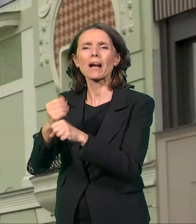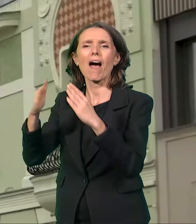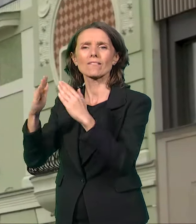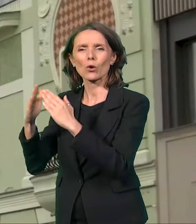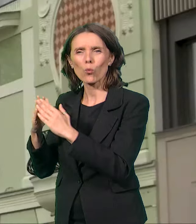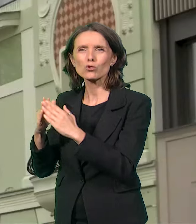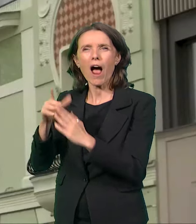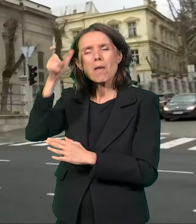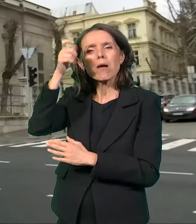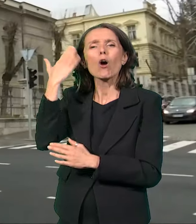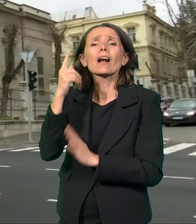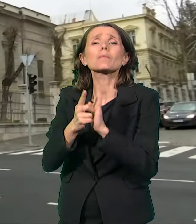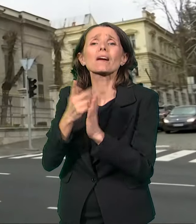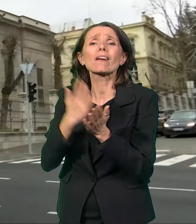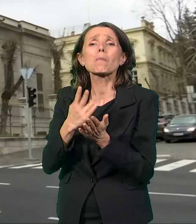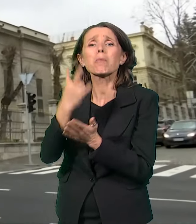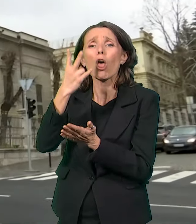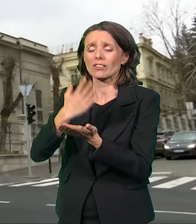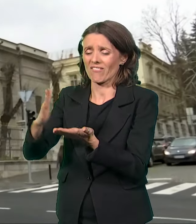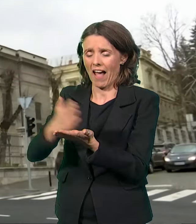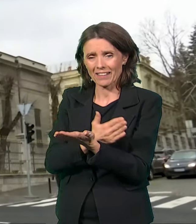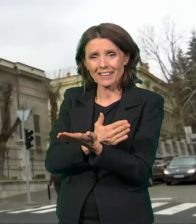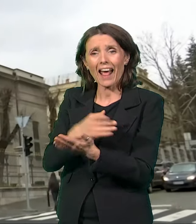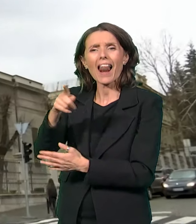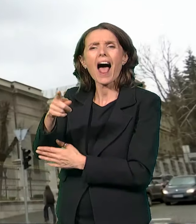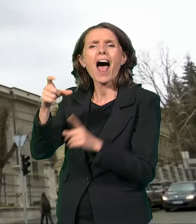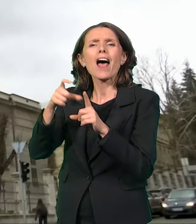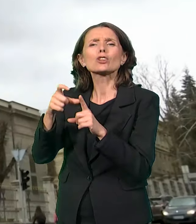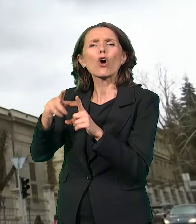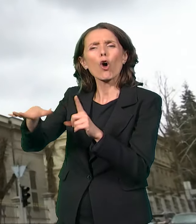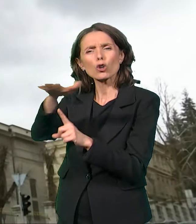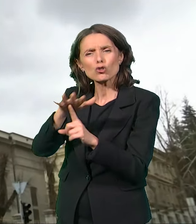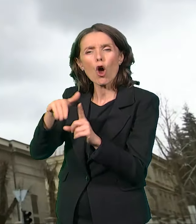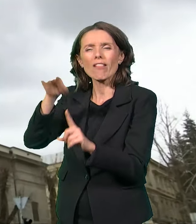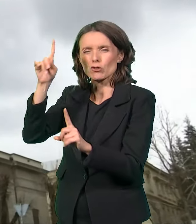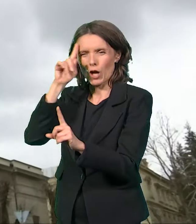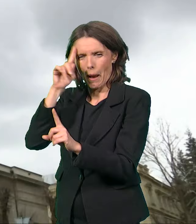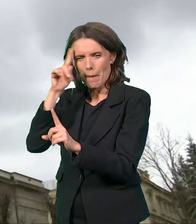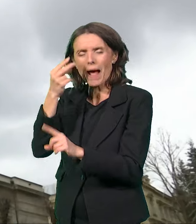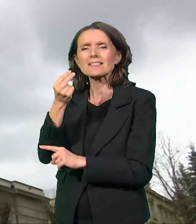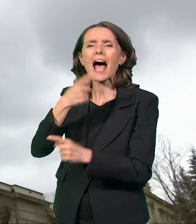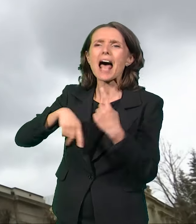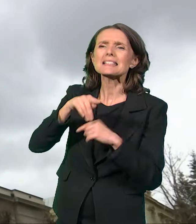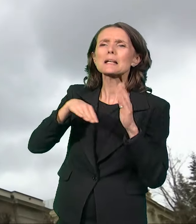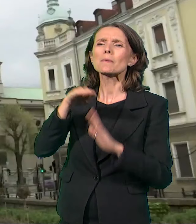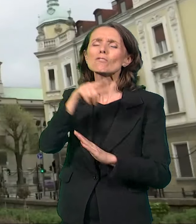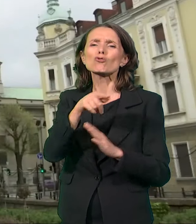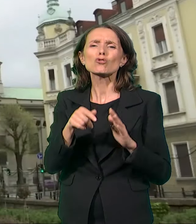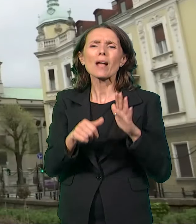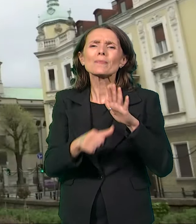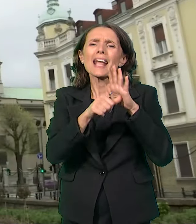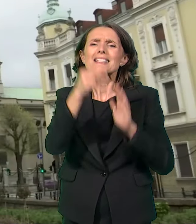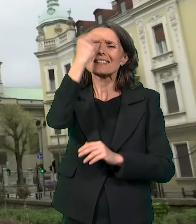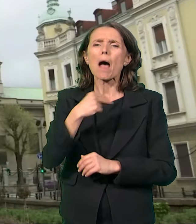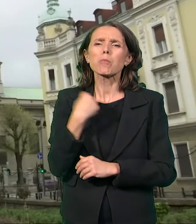stanovali Nemči. Srbije su stanovali oko Saborne crkve, po Plukine uliče, a dole gde je